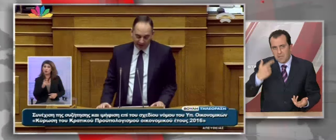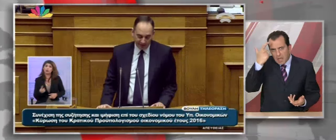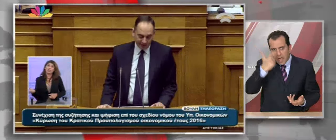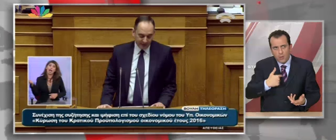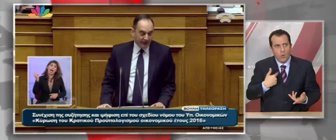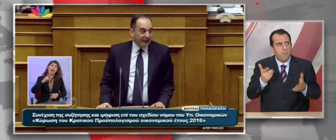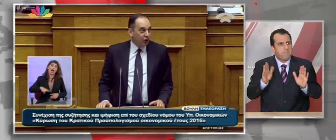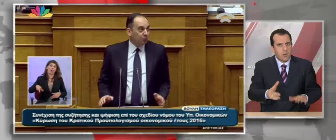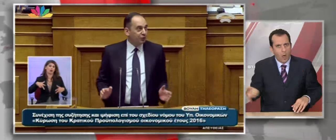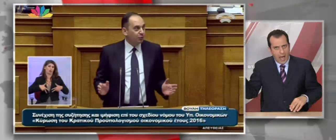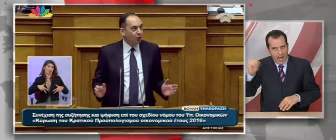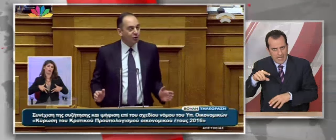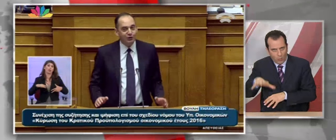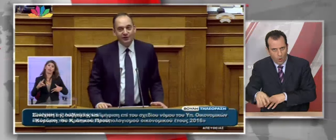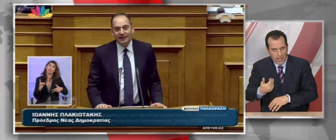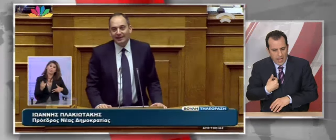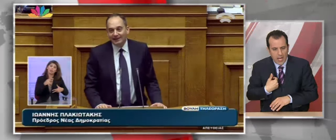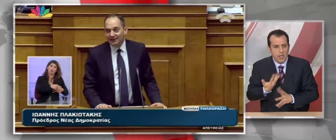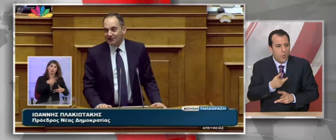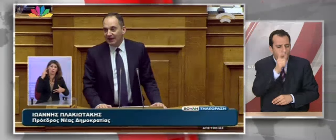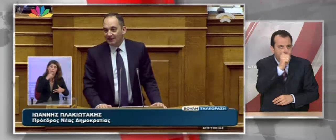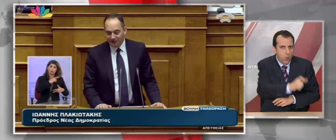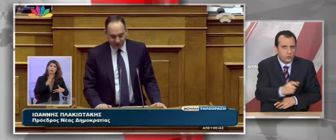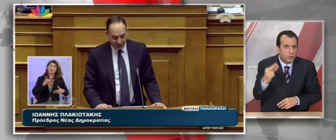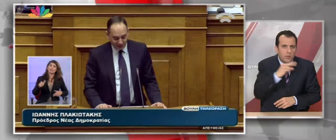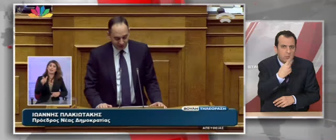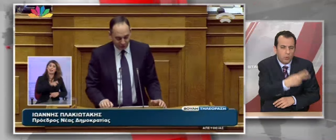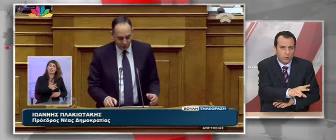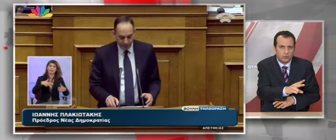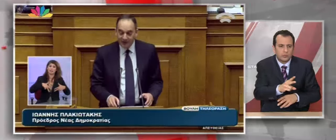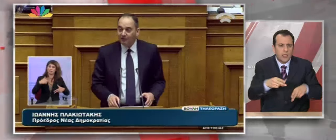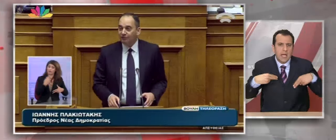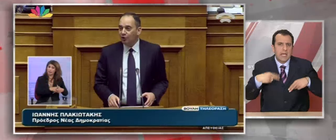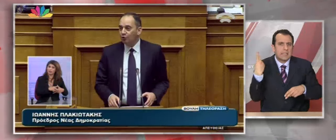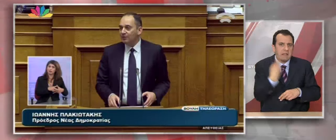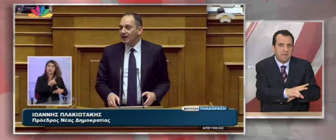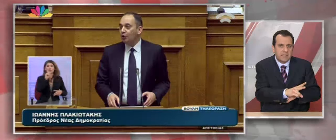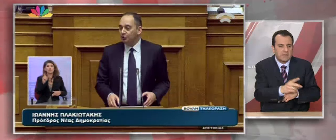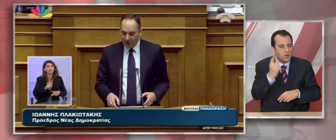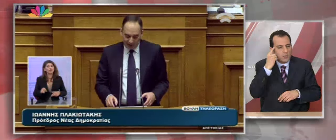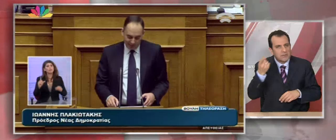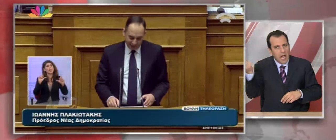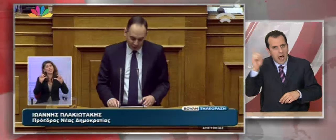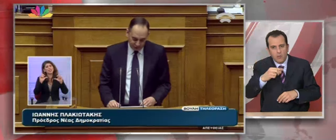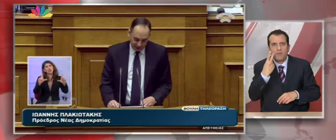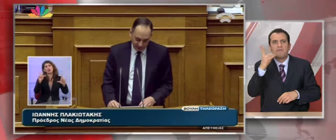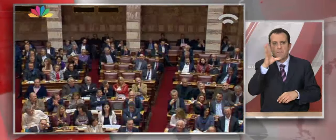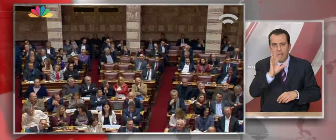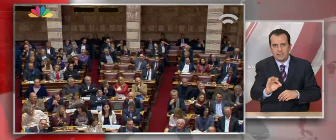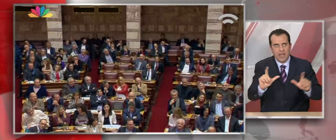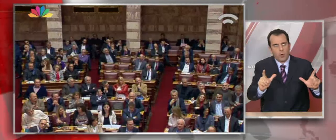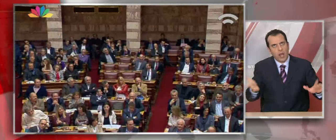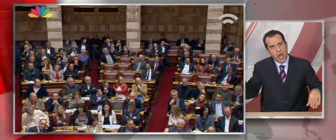χώρα ή ο Πρωθυπουργός και τα στελέχη της κυβέρνησης του βιώνουν μια εικονική πραγματικότητα.